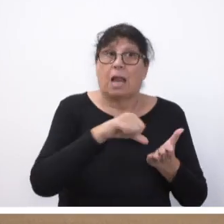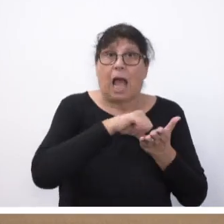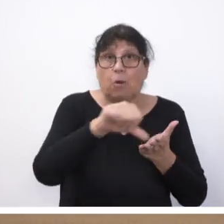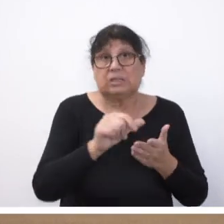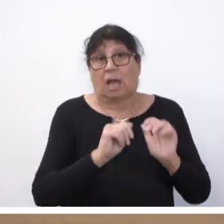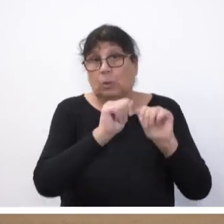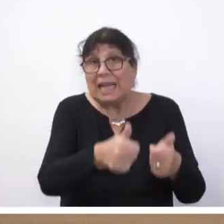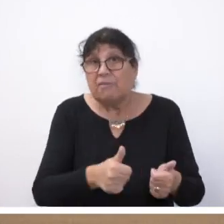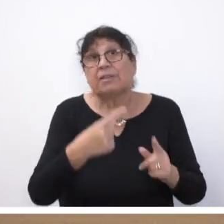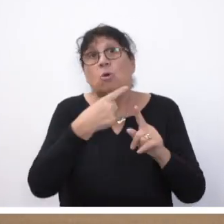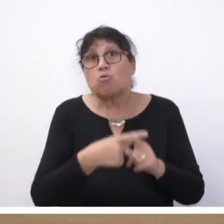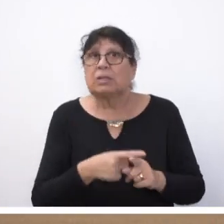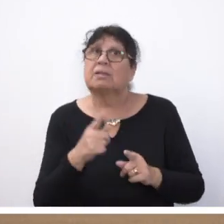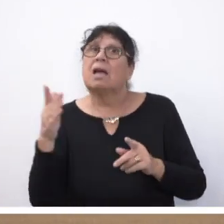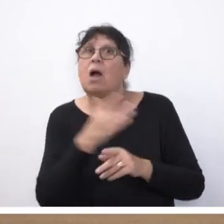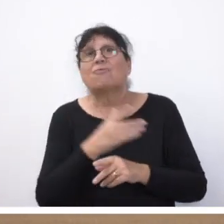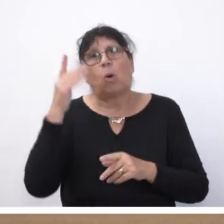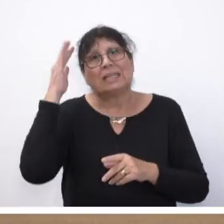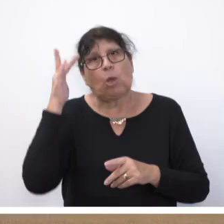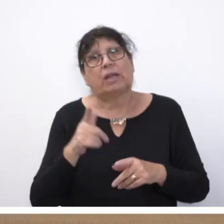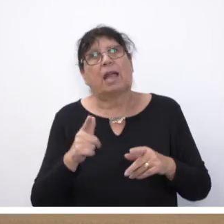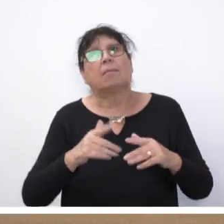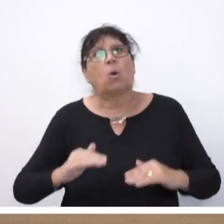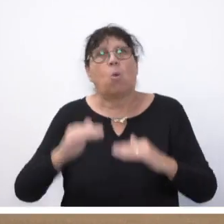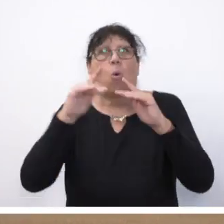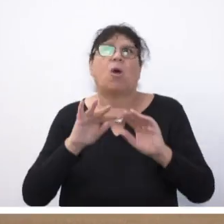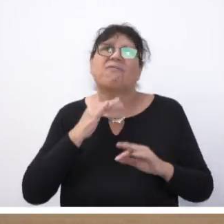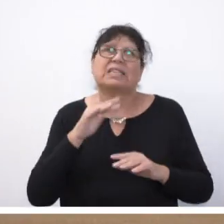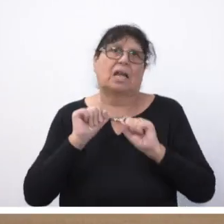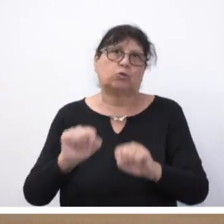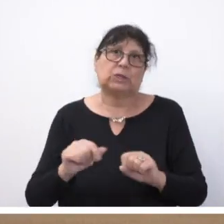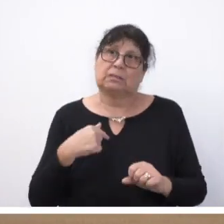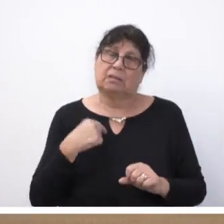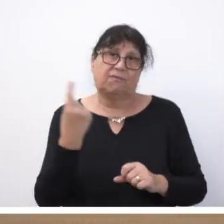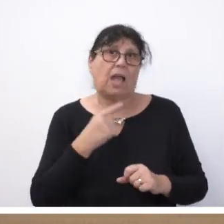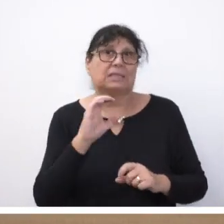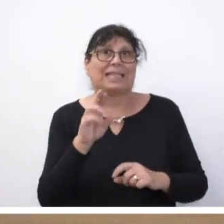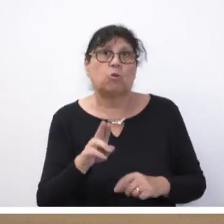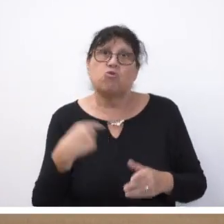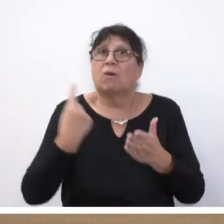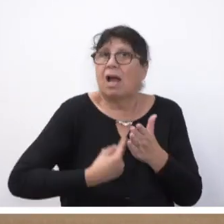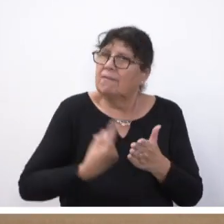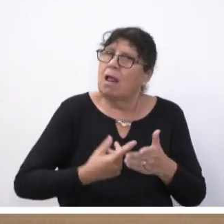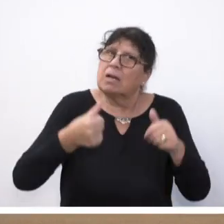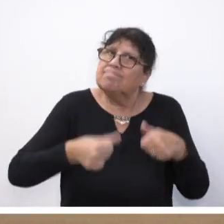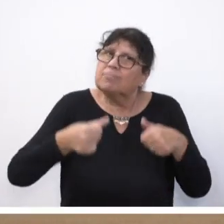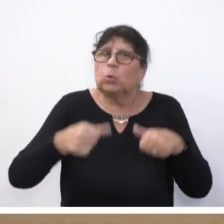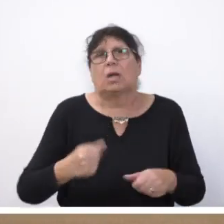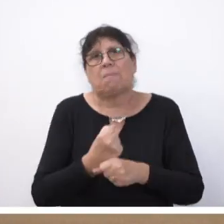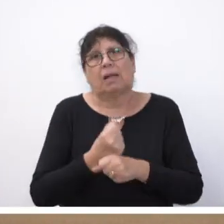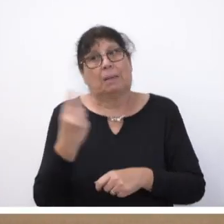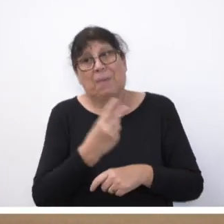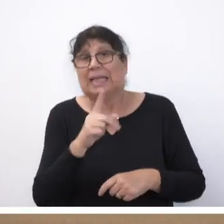der Hilfen als auch in einem präventiven Hochwasserschutz, der dann wirklich auch funktioniert. Wir als CDU werden weiterhin darauf drängen, dass beides nicht nur versprochen,